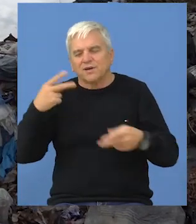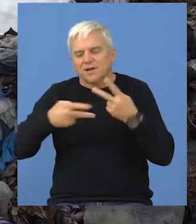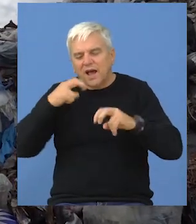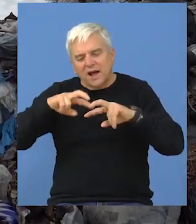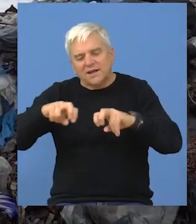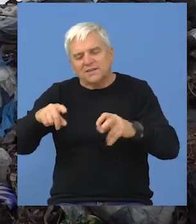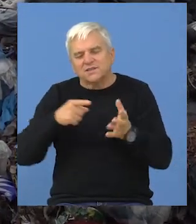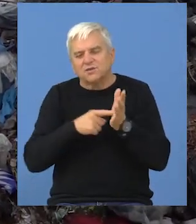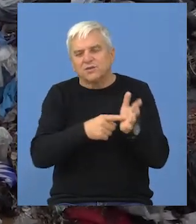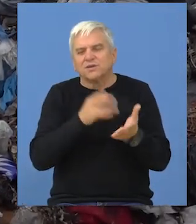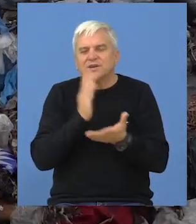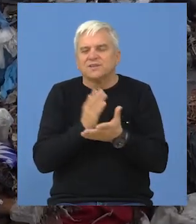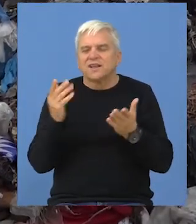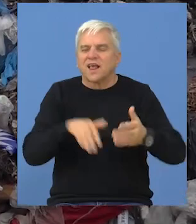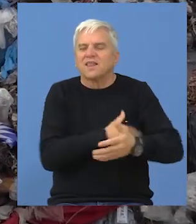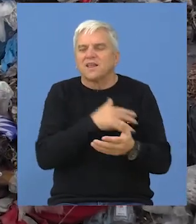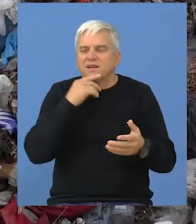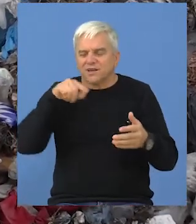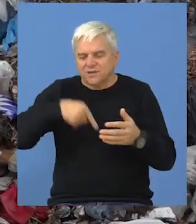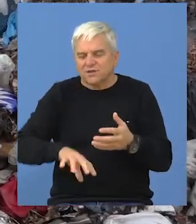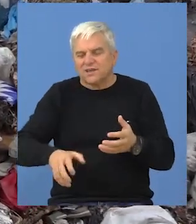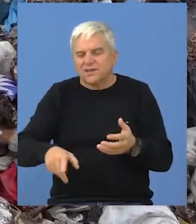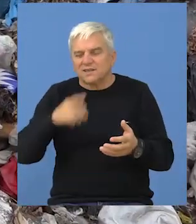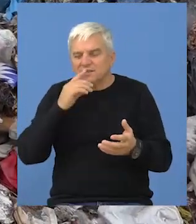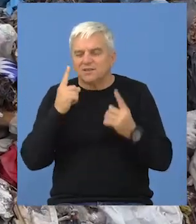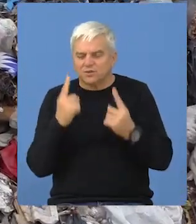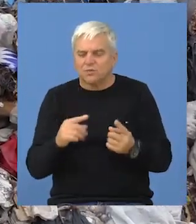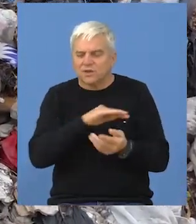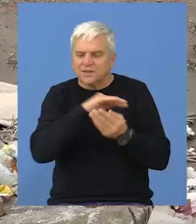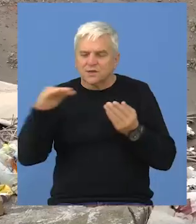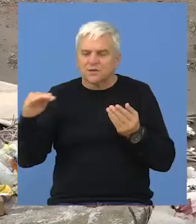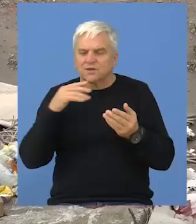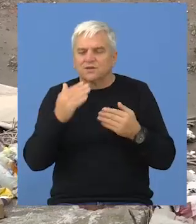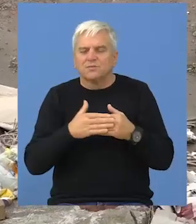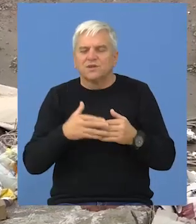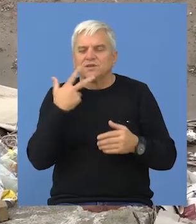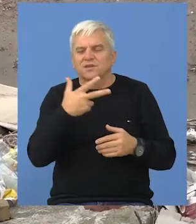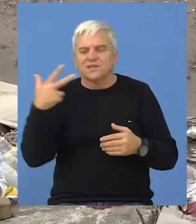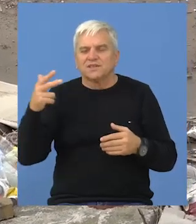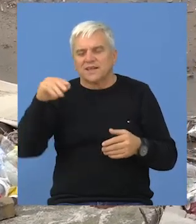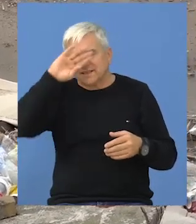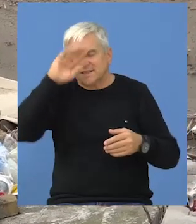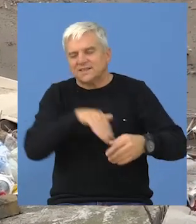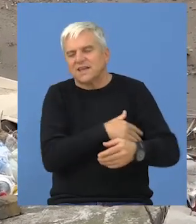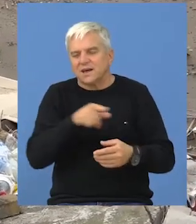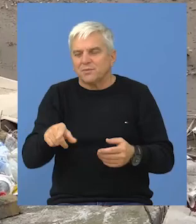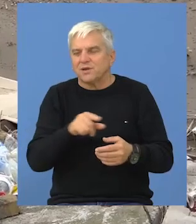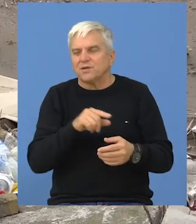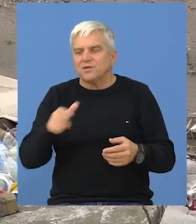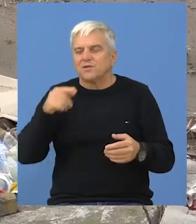Analize su pokazale da je srednja temperatura deponijskog gasa u stabilnim zonama oko 33 stepeni